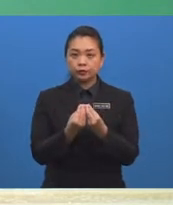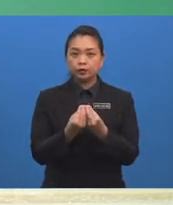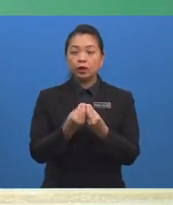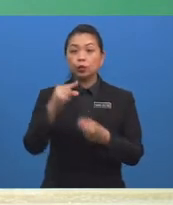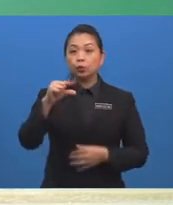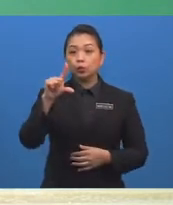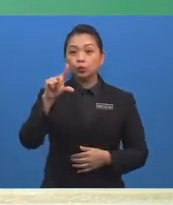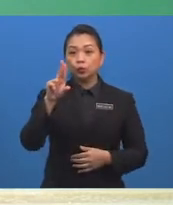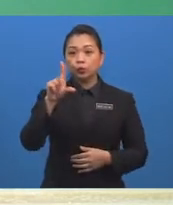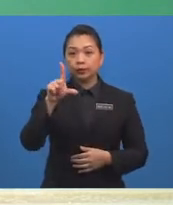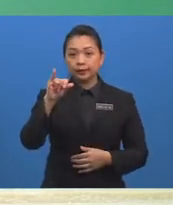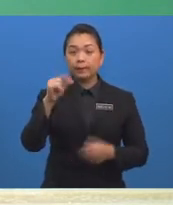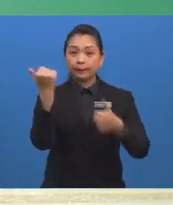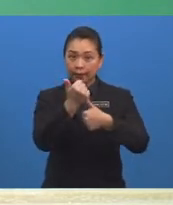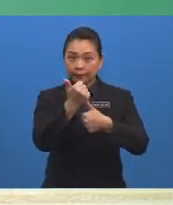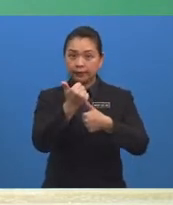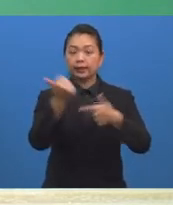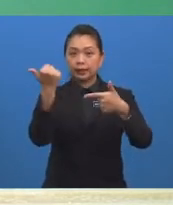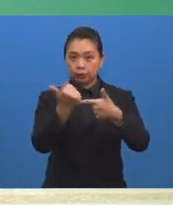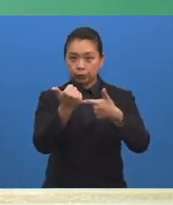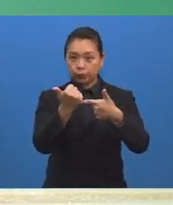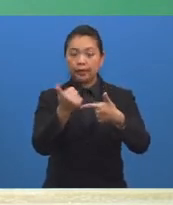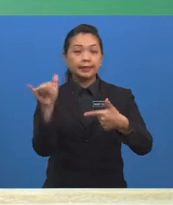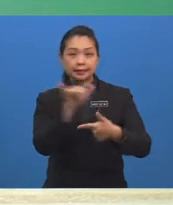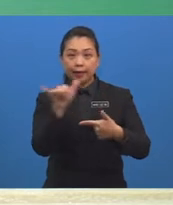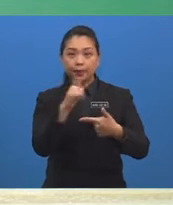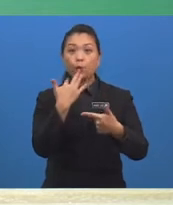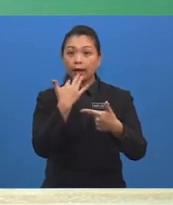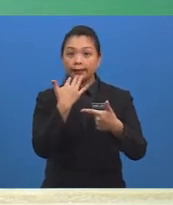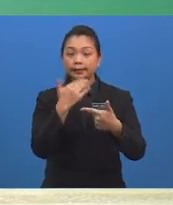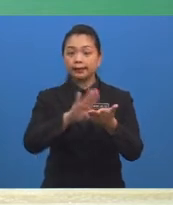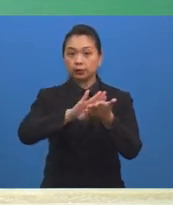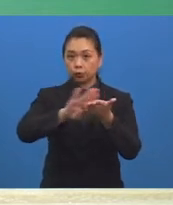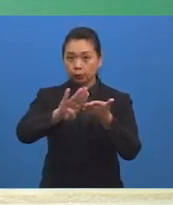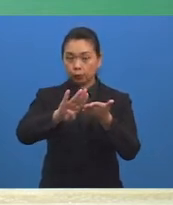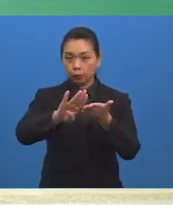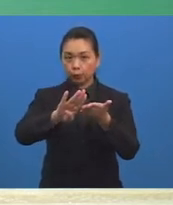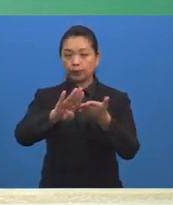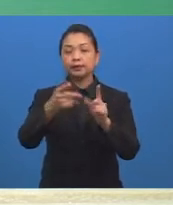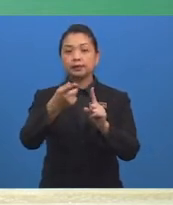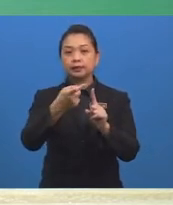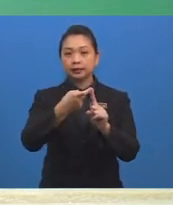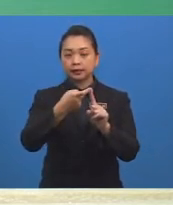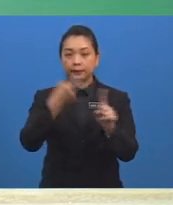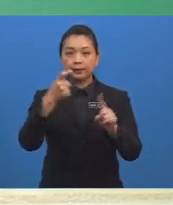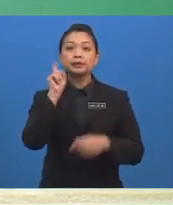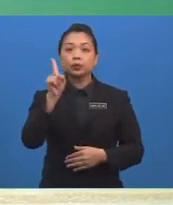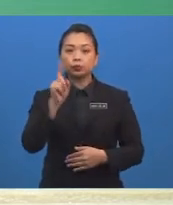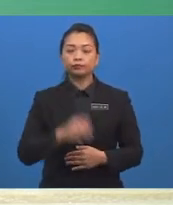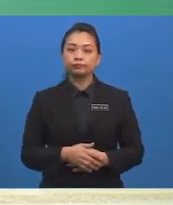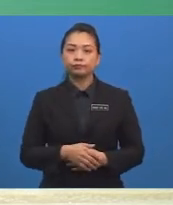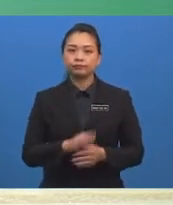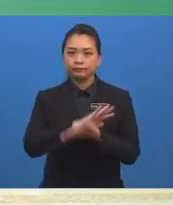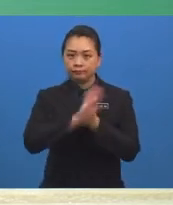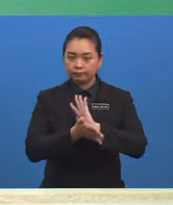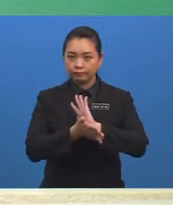pertama dan guli kedua Yang sama warna ditolak daripada satu Maka